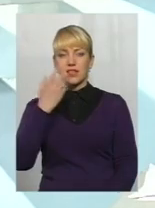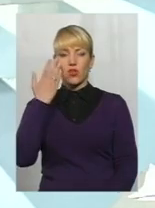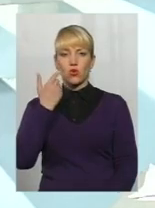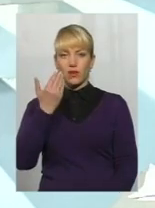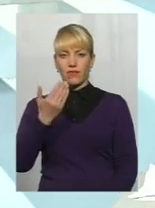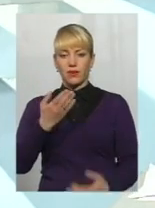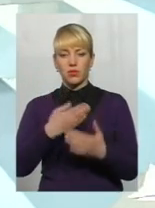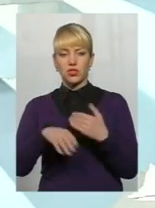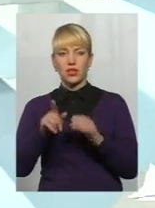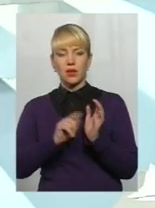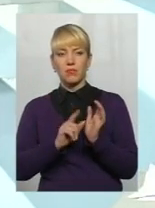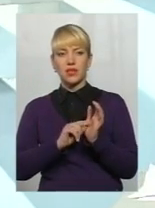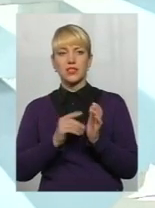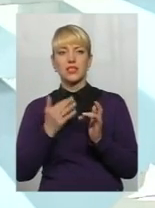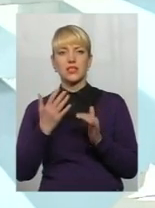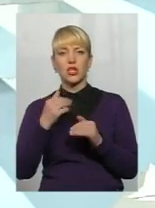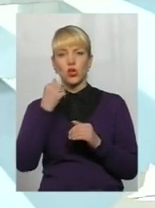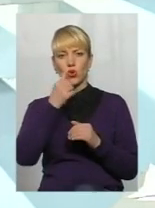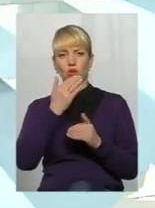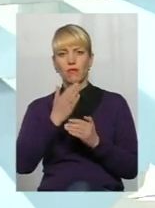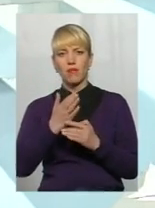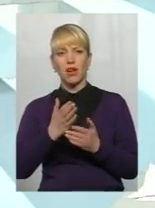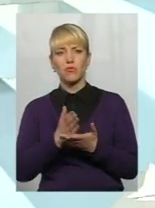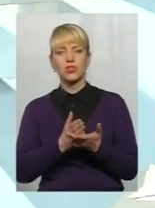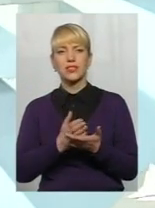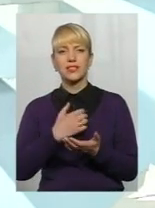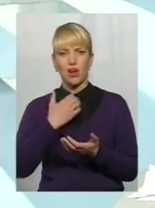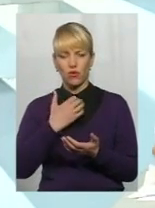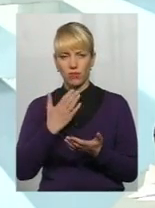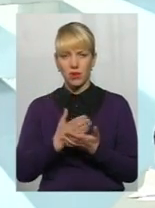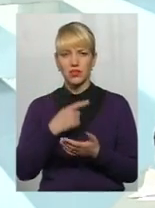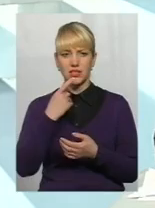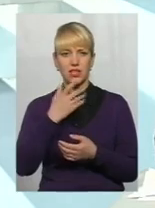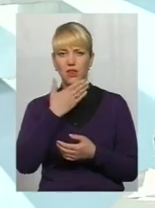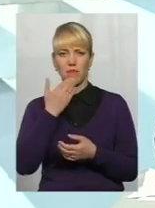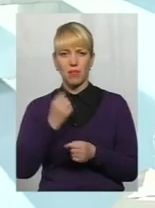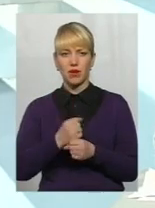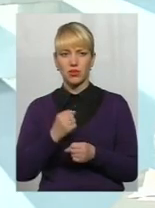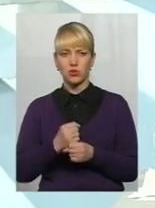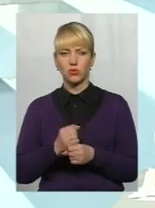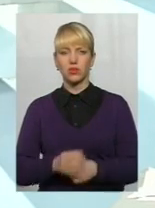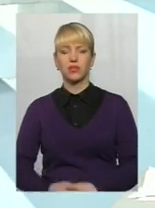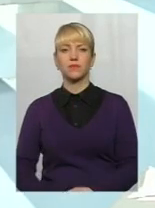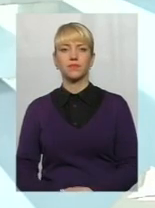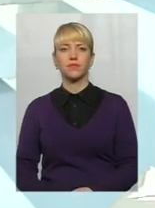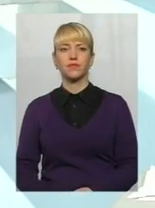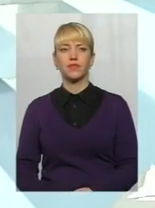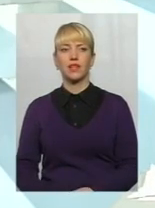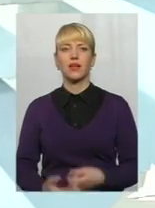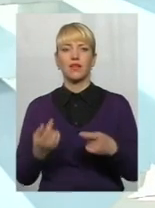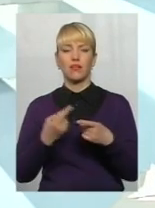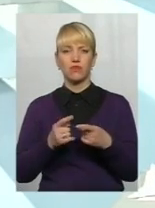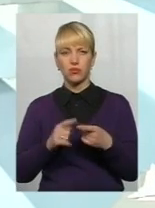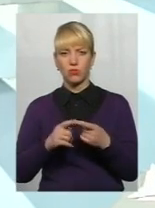на пенсію, скільки маєте років страхового стажу? Ага, сказали, що не працюєте. В даному